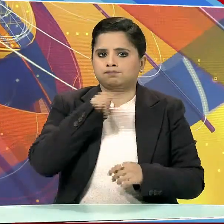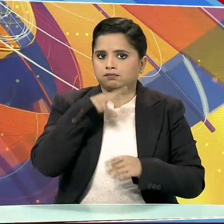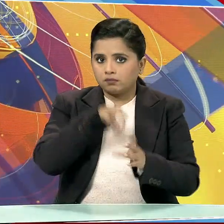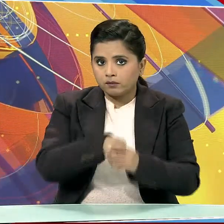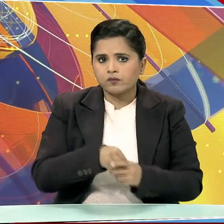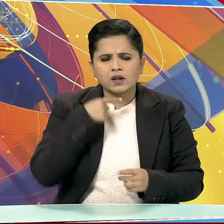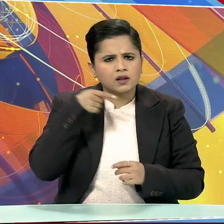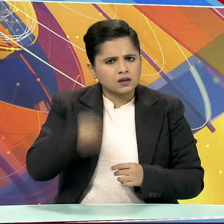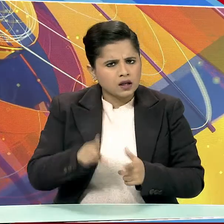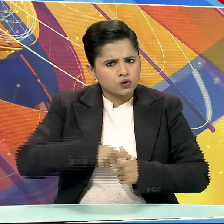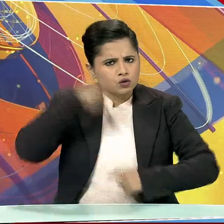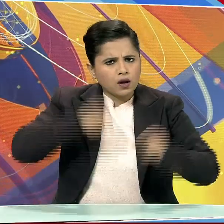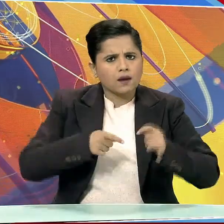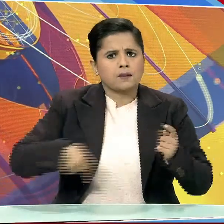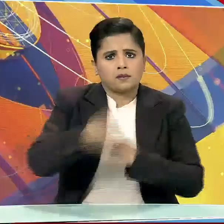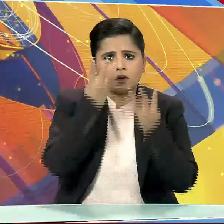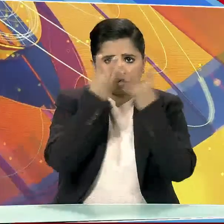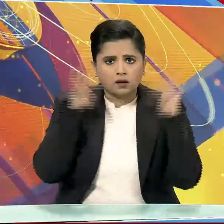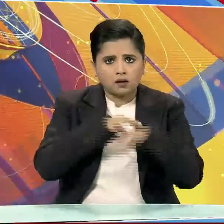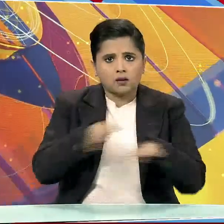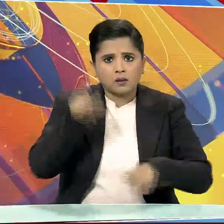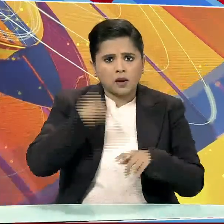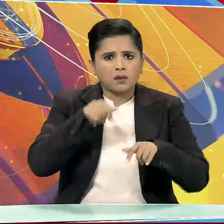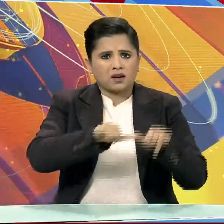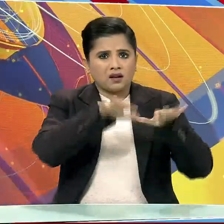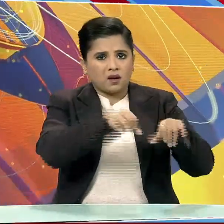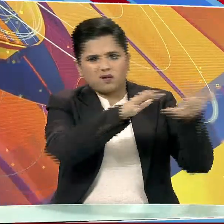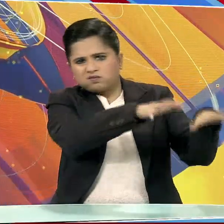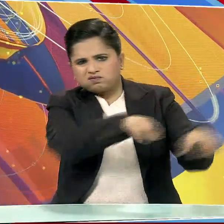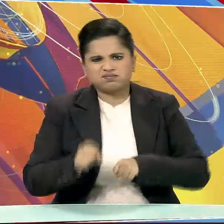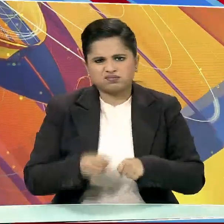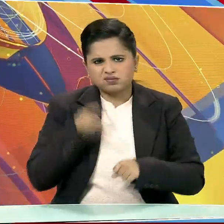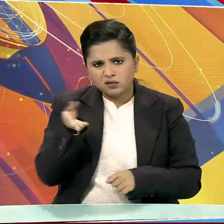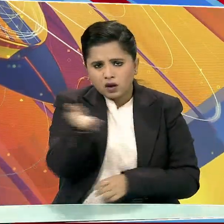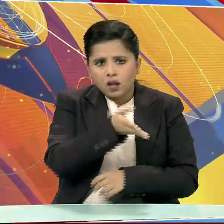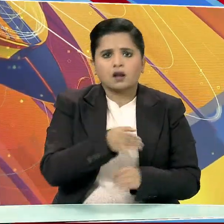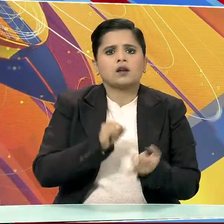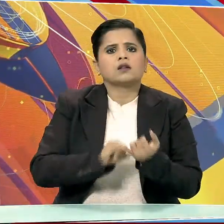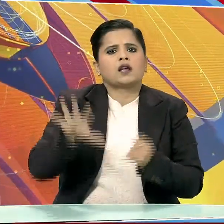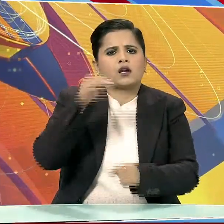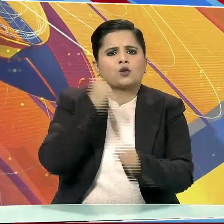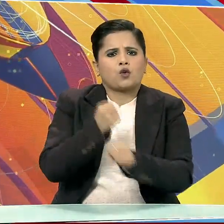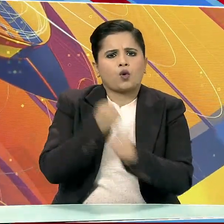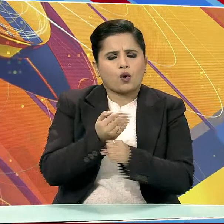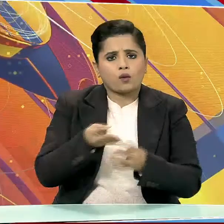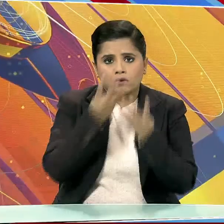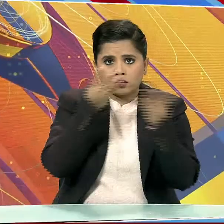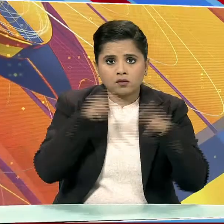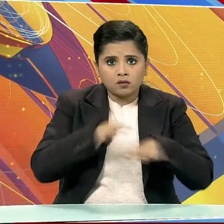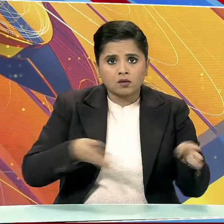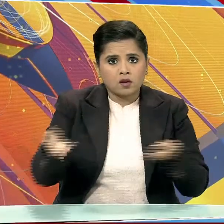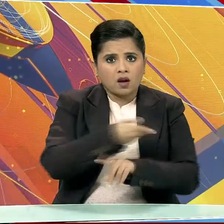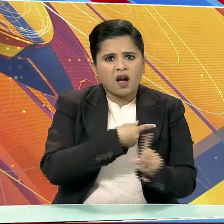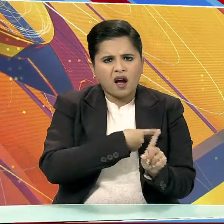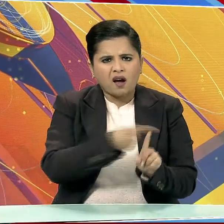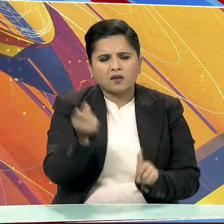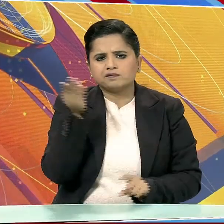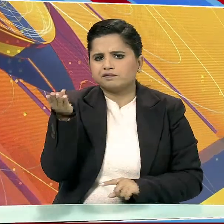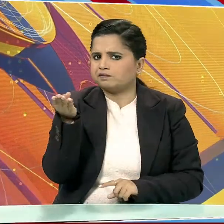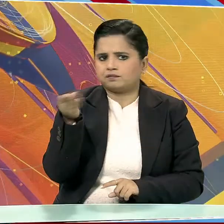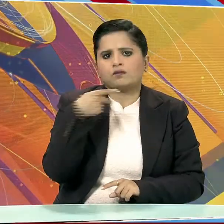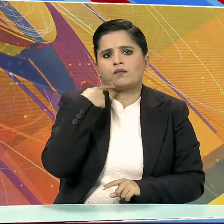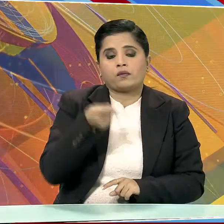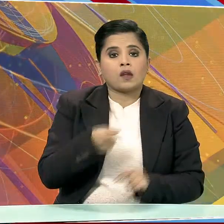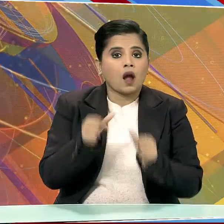जारखंड में आदिवासियों की जमीन हलपने वाले सक्रिय है आज इस सरकार पर आदिवासी विरोधी होने का लगाया रोग